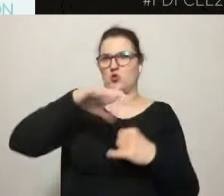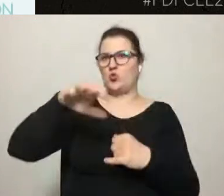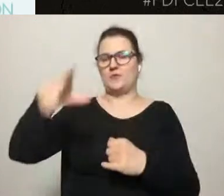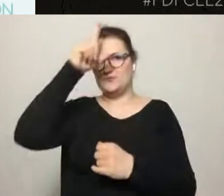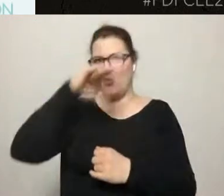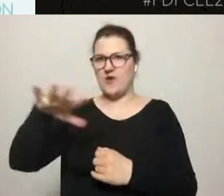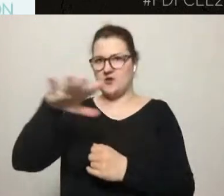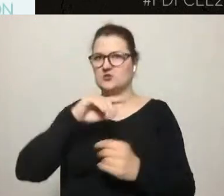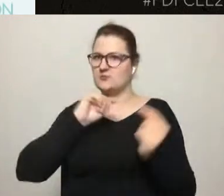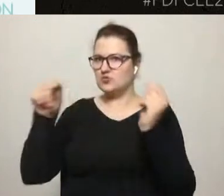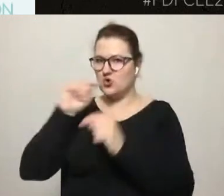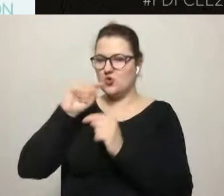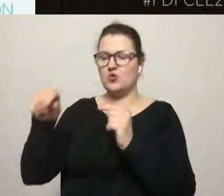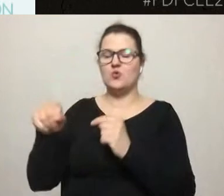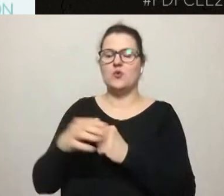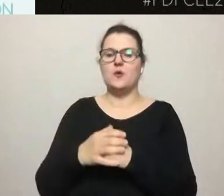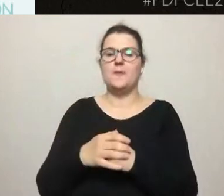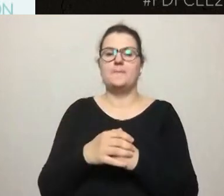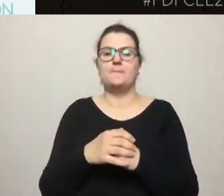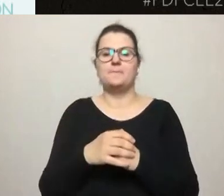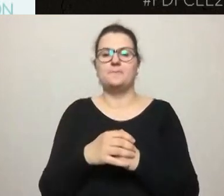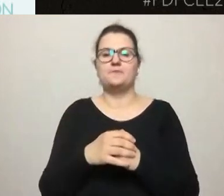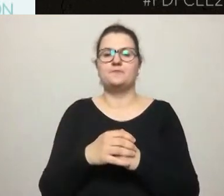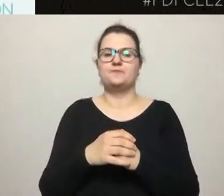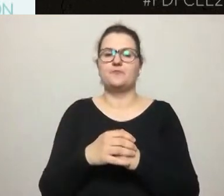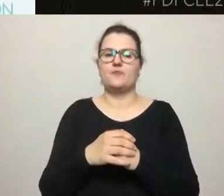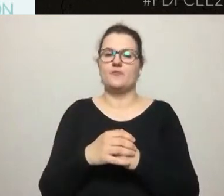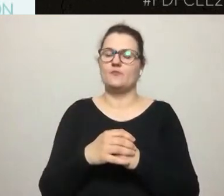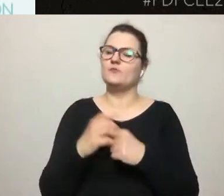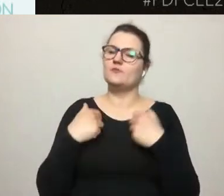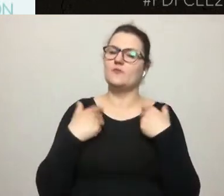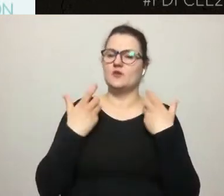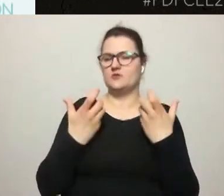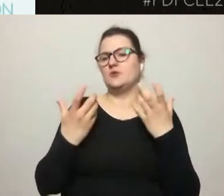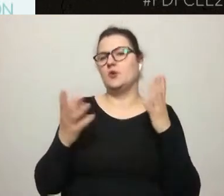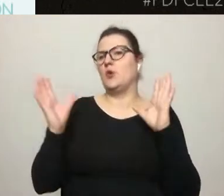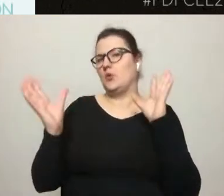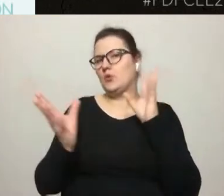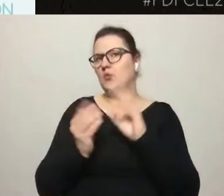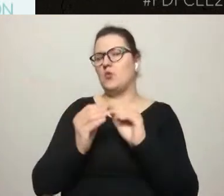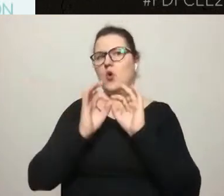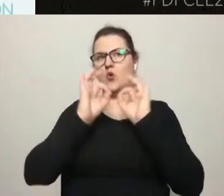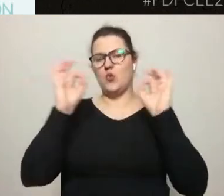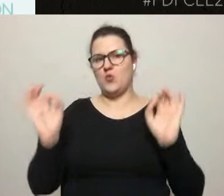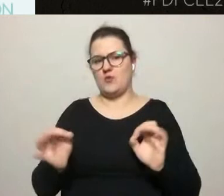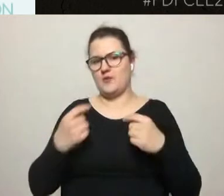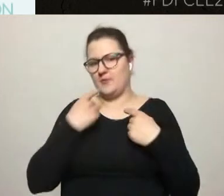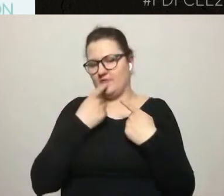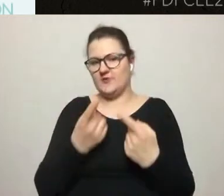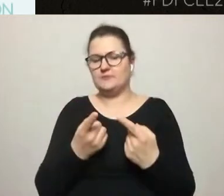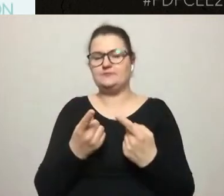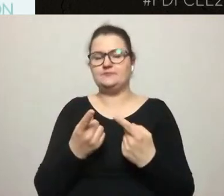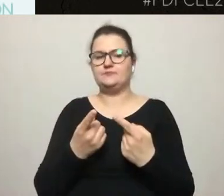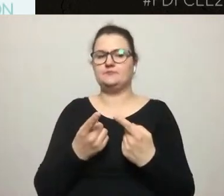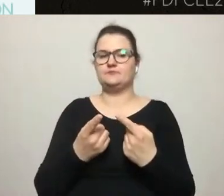I chciałbym się podzielić takimi ogólnymi refleksjami z tych różnych doświadczeń.